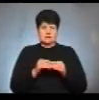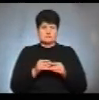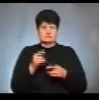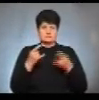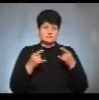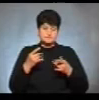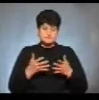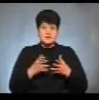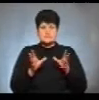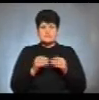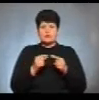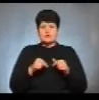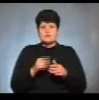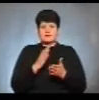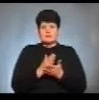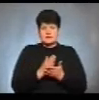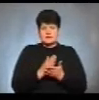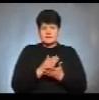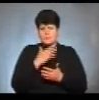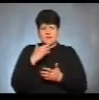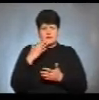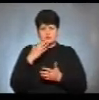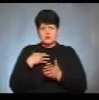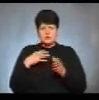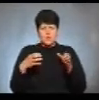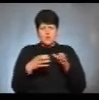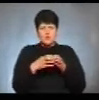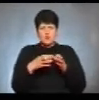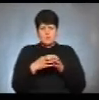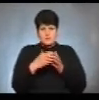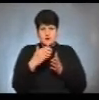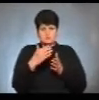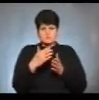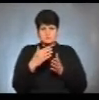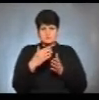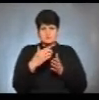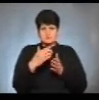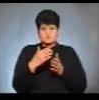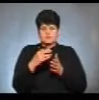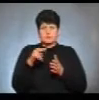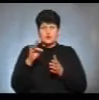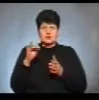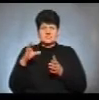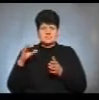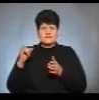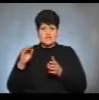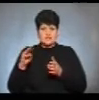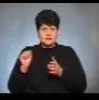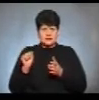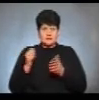«Розповів організаторів в нас є багато, в нас ціла група і просвіта, і